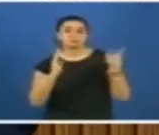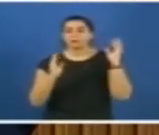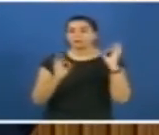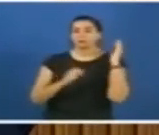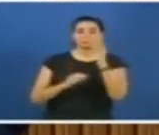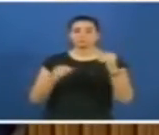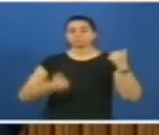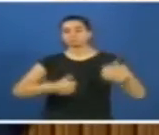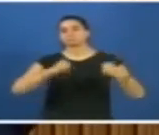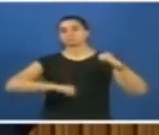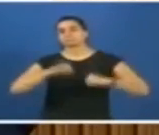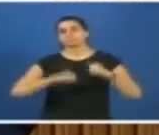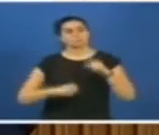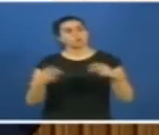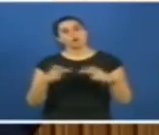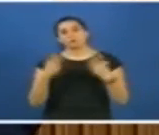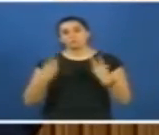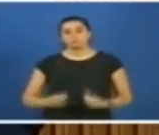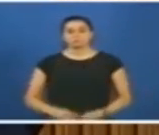mi gideceksin? Kavganın sebebi bu.